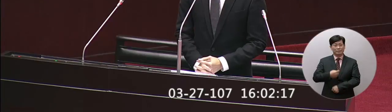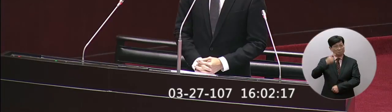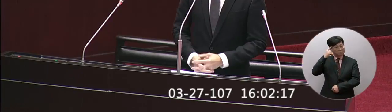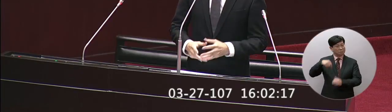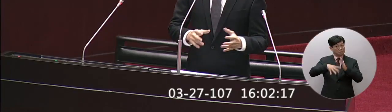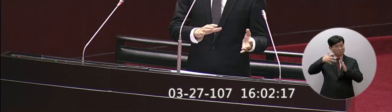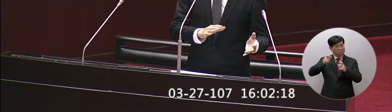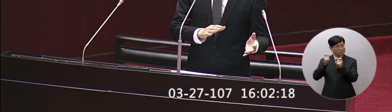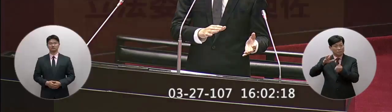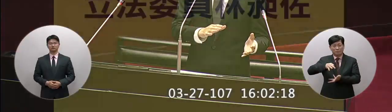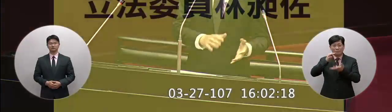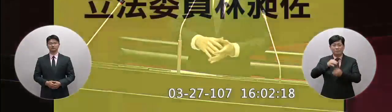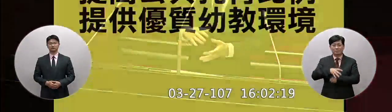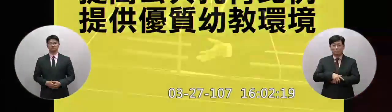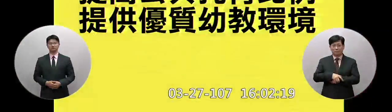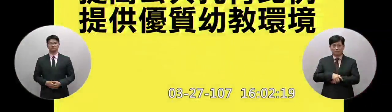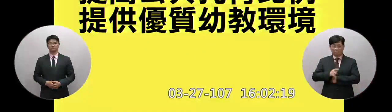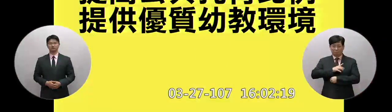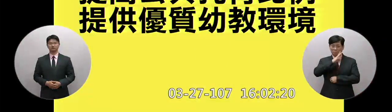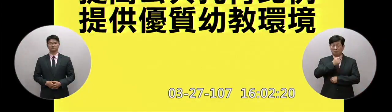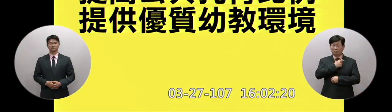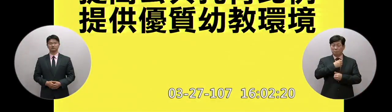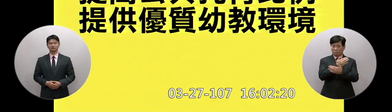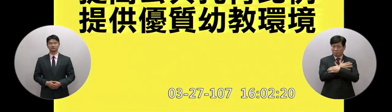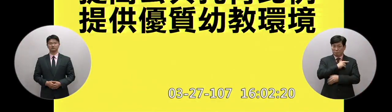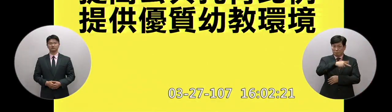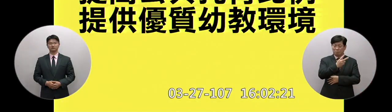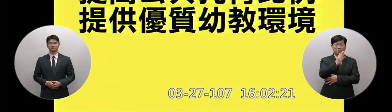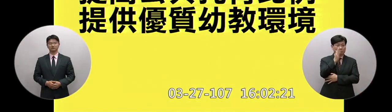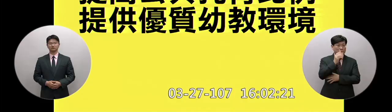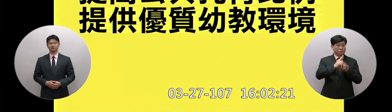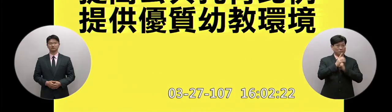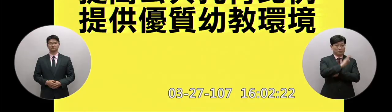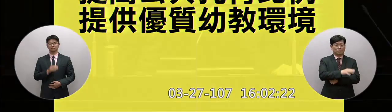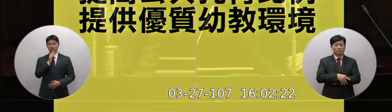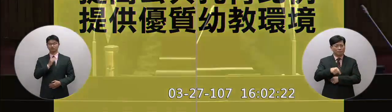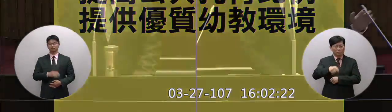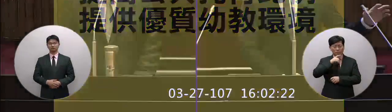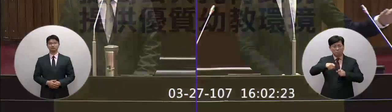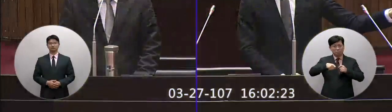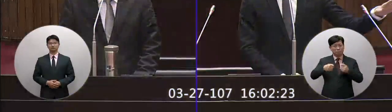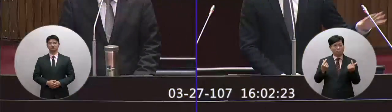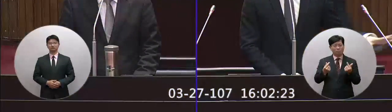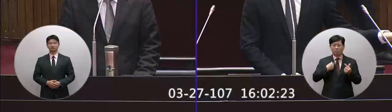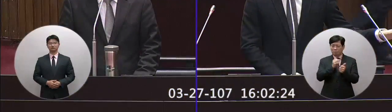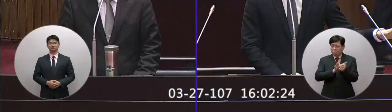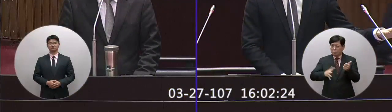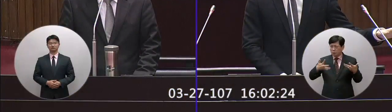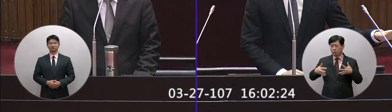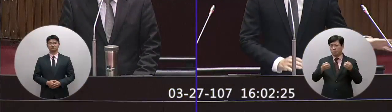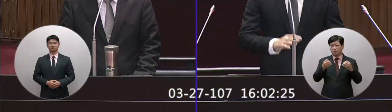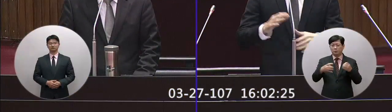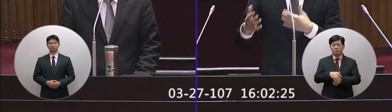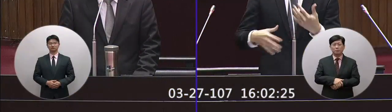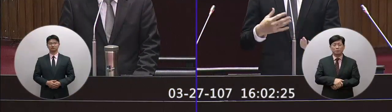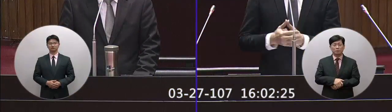像議長最近有提出這個輸油公共化的政策這個輸油公共化的政策應該也引起後不夠的討論